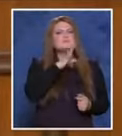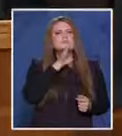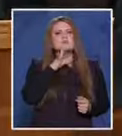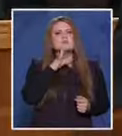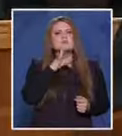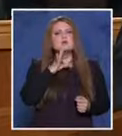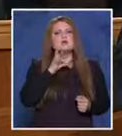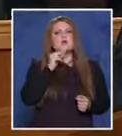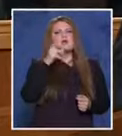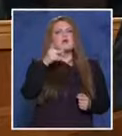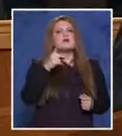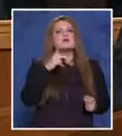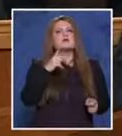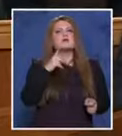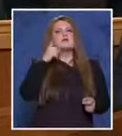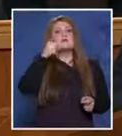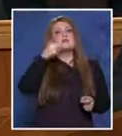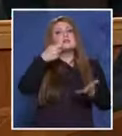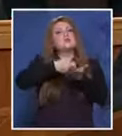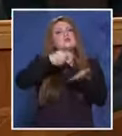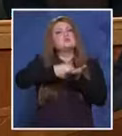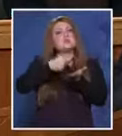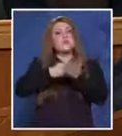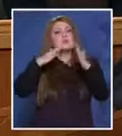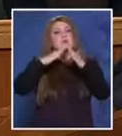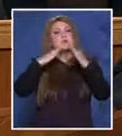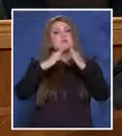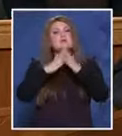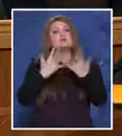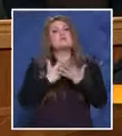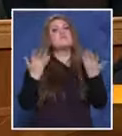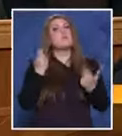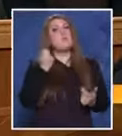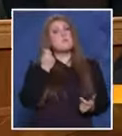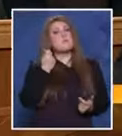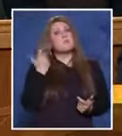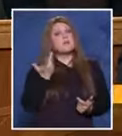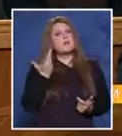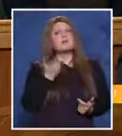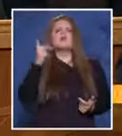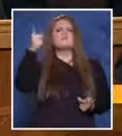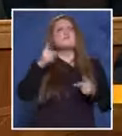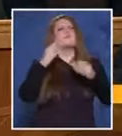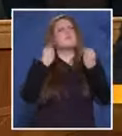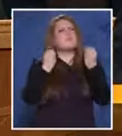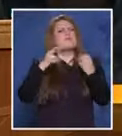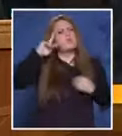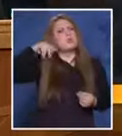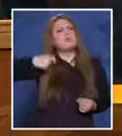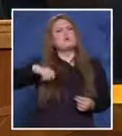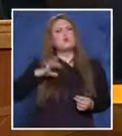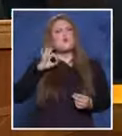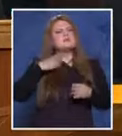-8 души обаче. Те са накупили къщи там с много пари. Да. И обзадеждат и живеят. Така, ага.